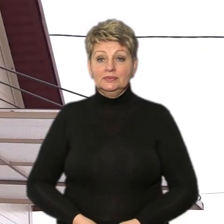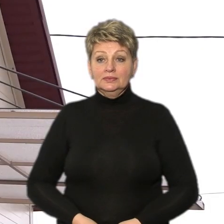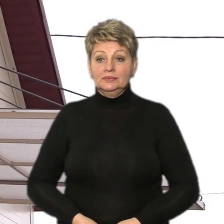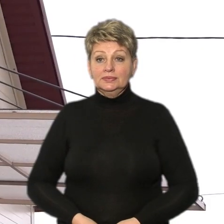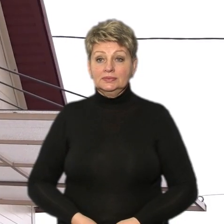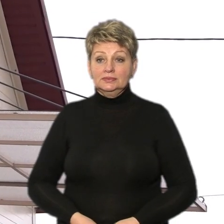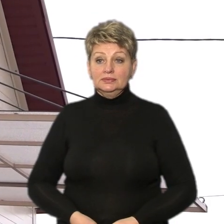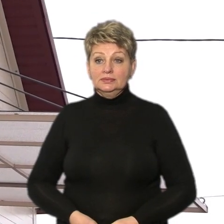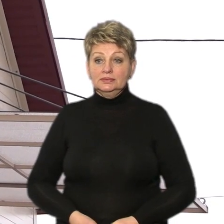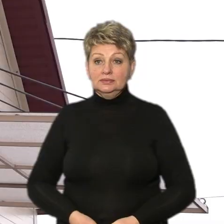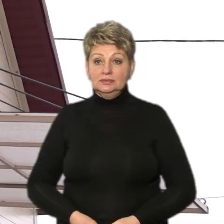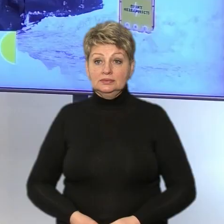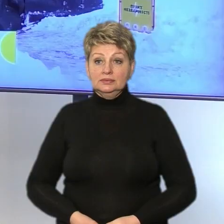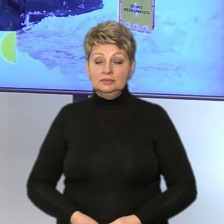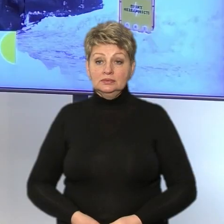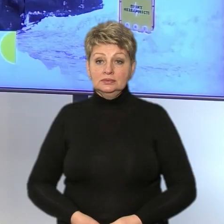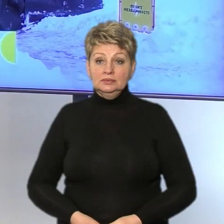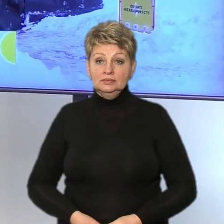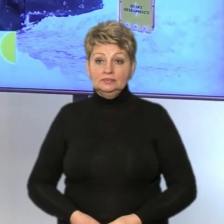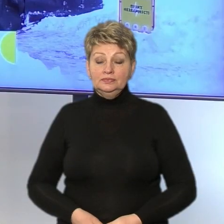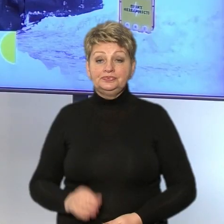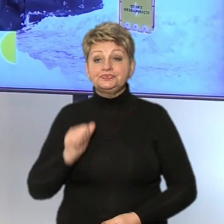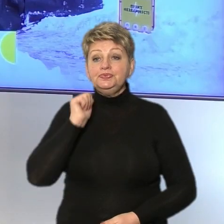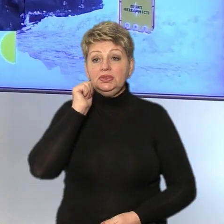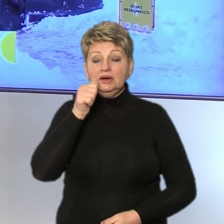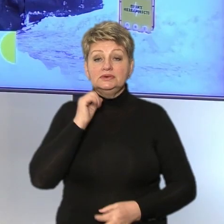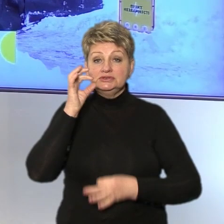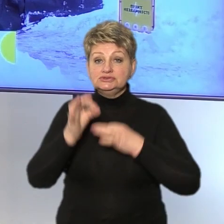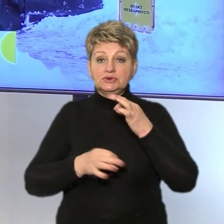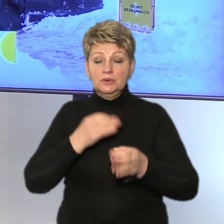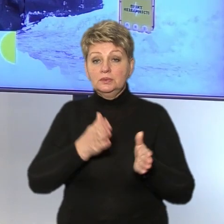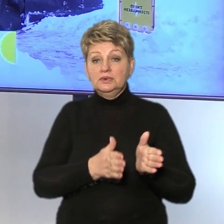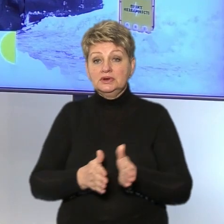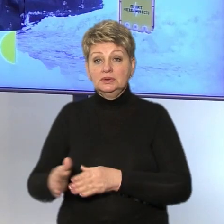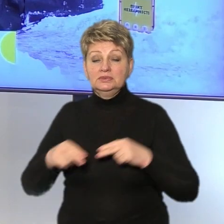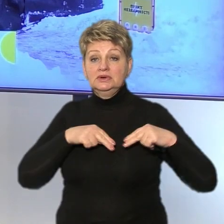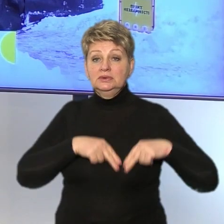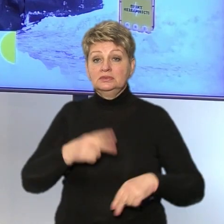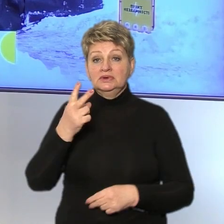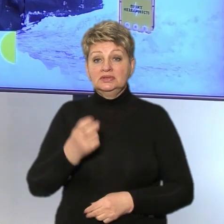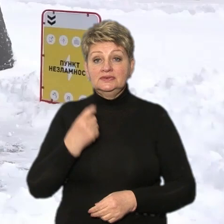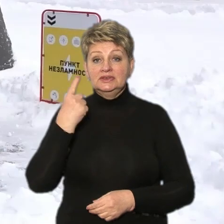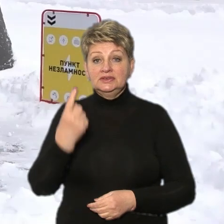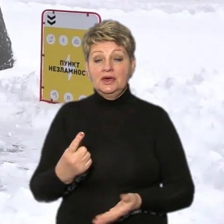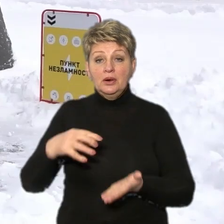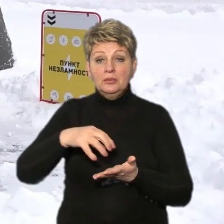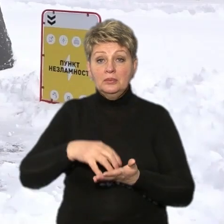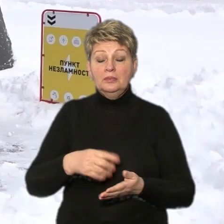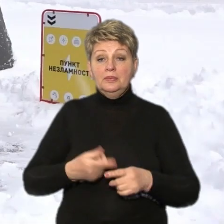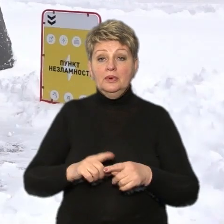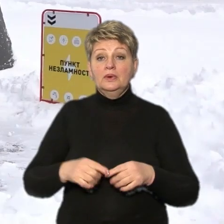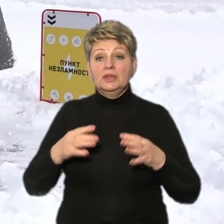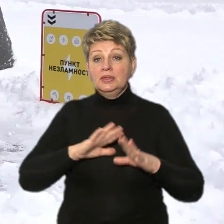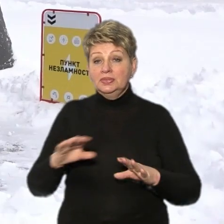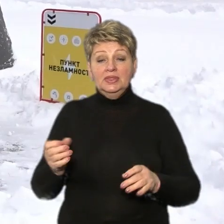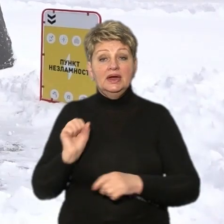Шевченко, Суспільне новини, Черкаси. Від завтра у цілодобовому режимі запрацює 201 пункт незламності, повідомив голова